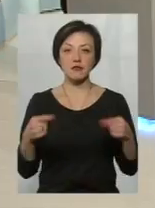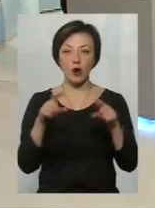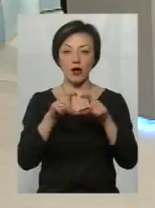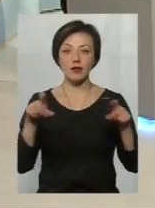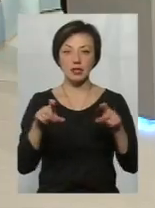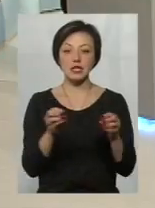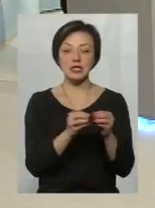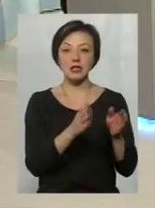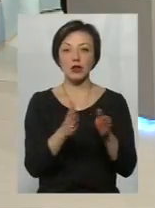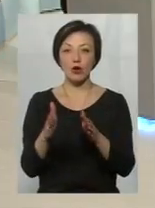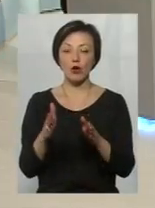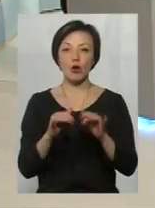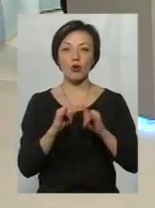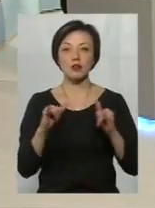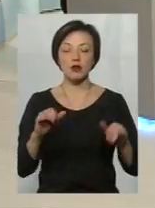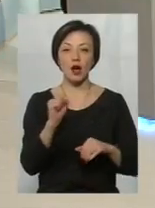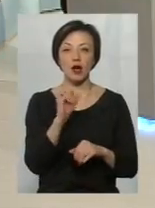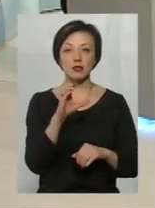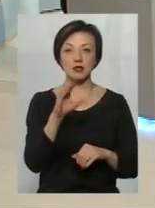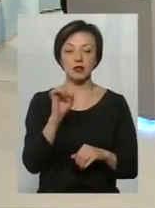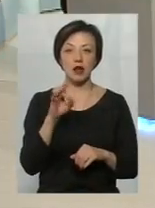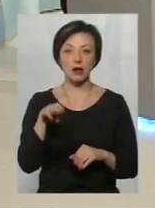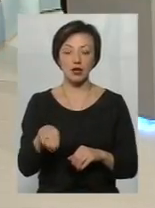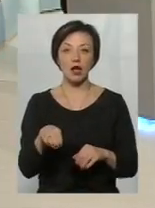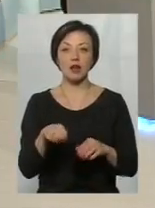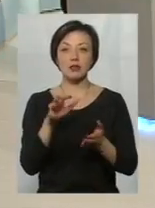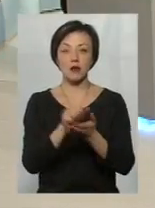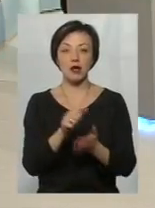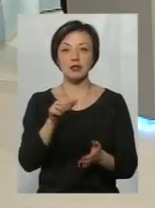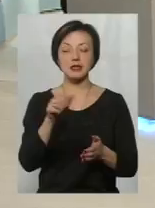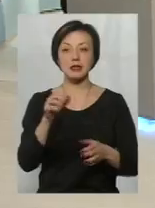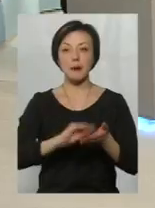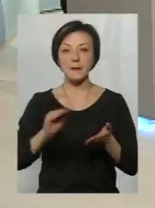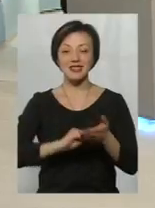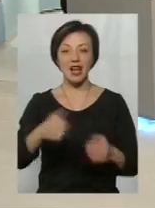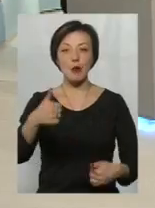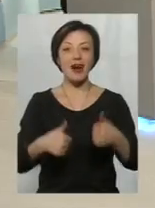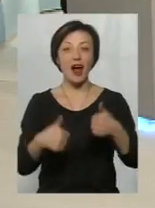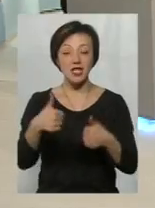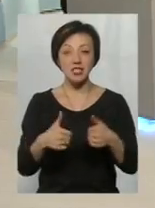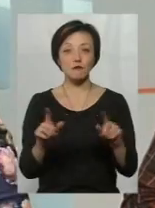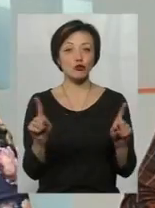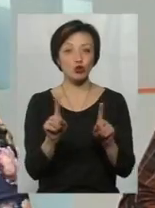Сталого розвитку Астар, яка так само буде займатися написанням грантів, щоб